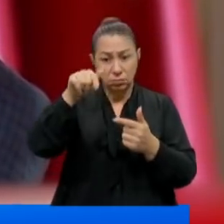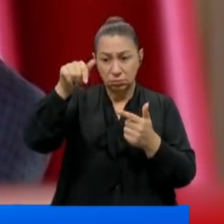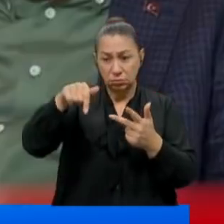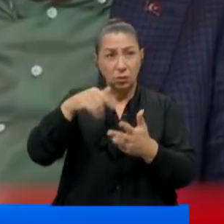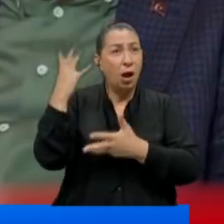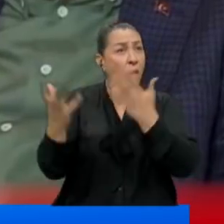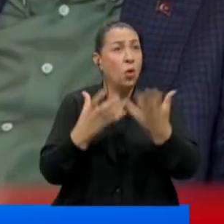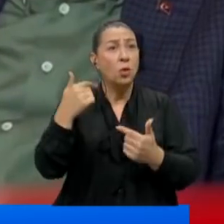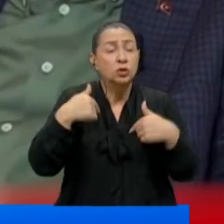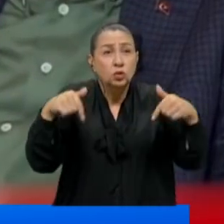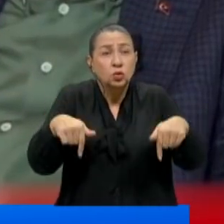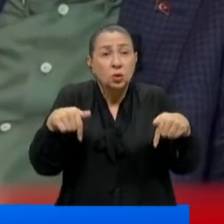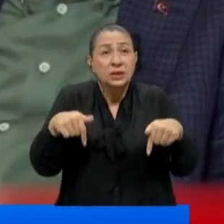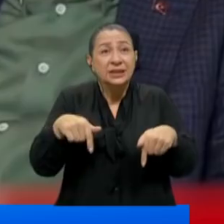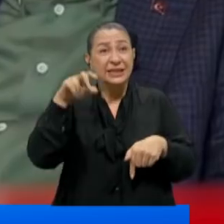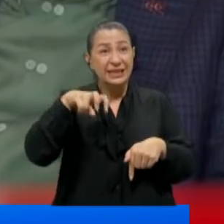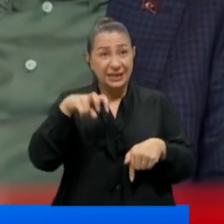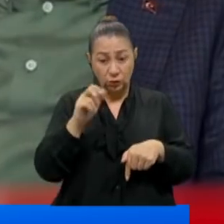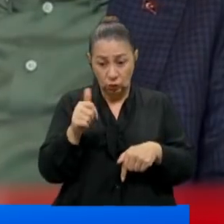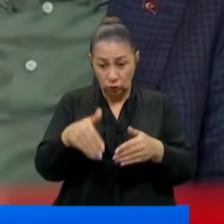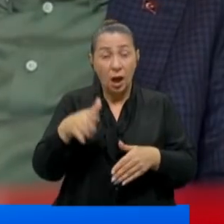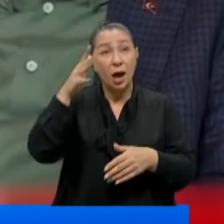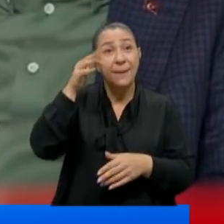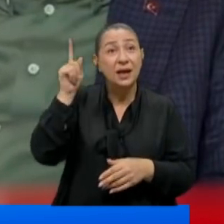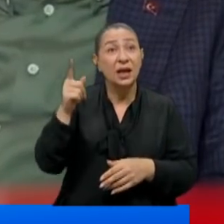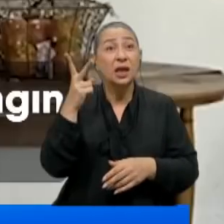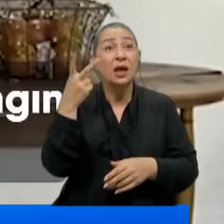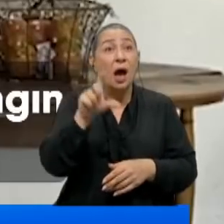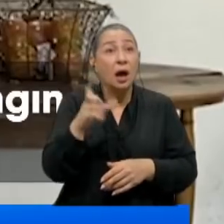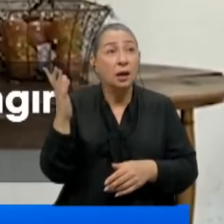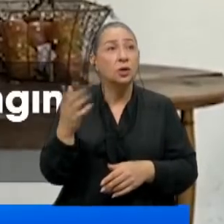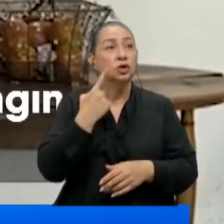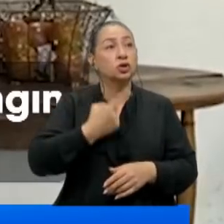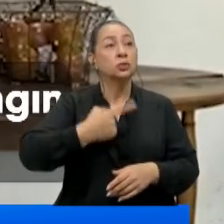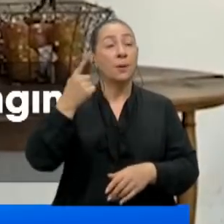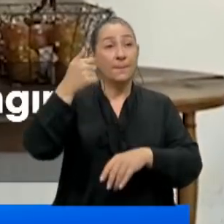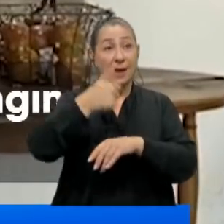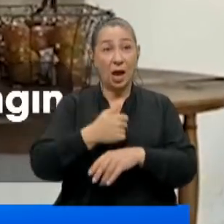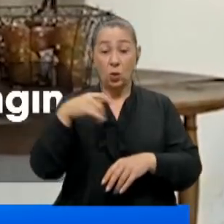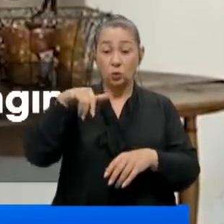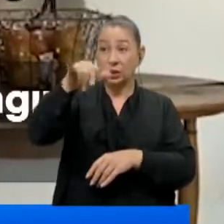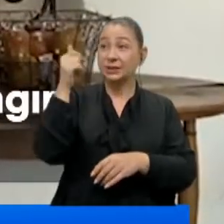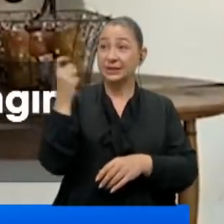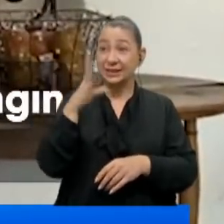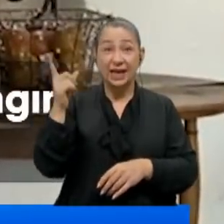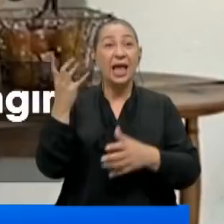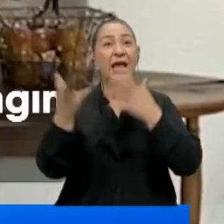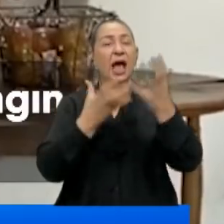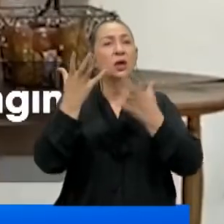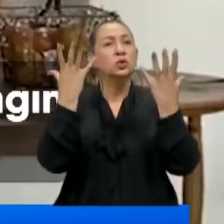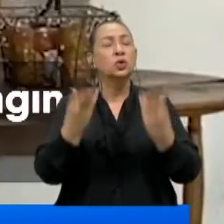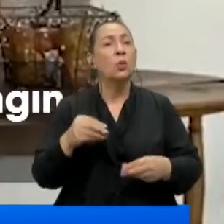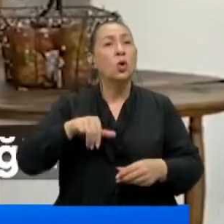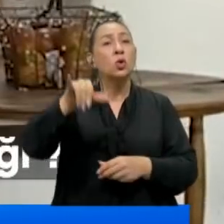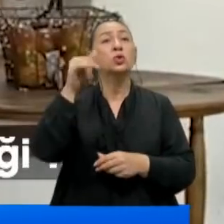her taraf yanıyor. Biz şu anda 8. gündeyiz. Amerika'da 2 ay sürüyor. Cumhurbaşkanlığı makamına ait uçak sayısı, yangın söndürmede